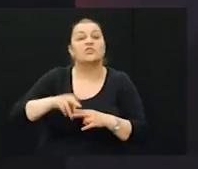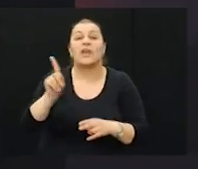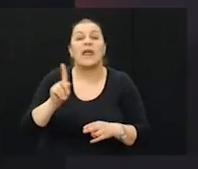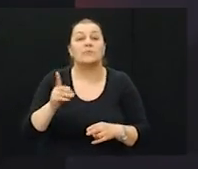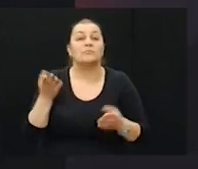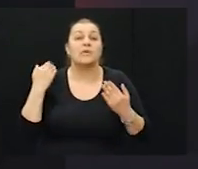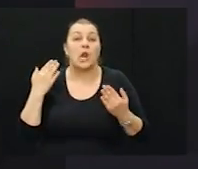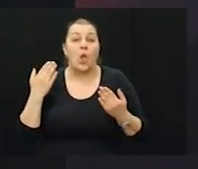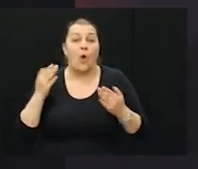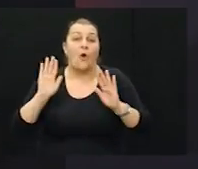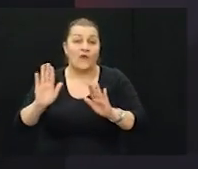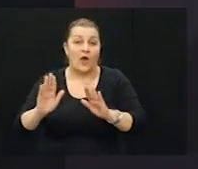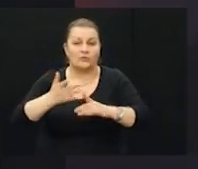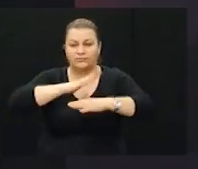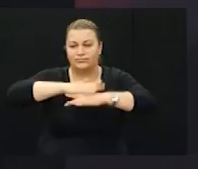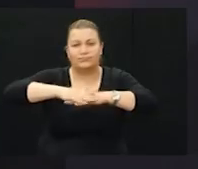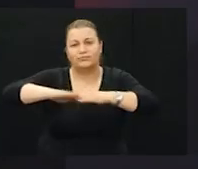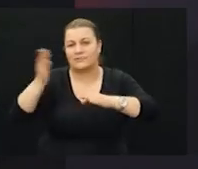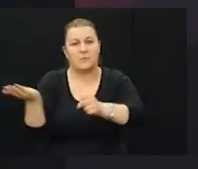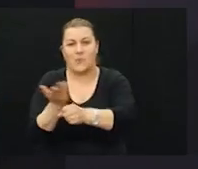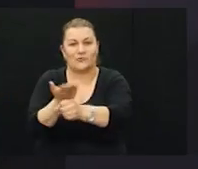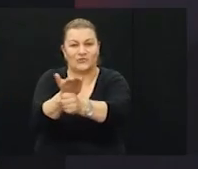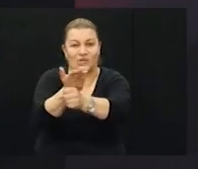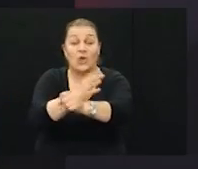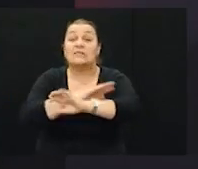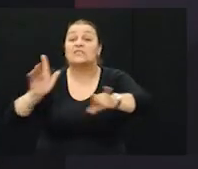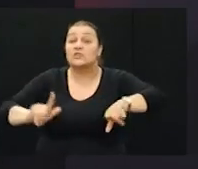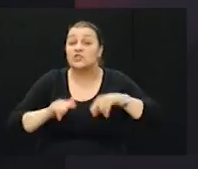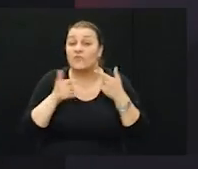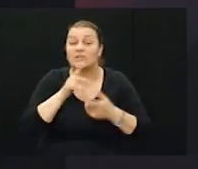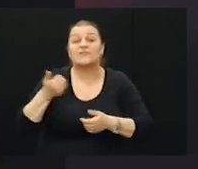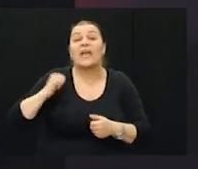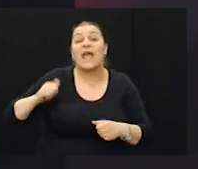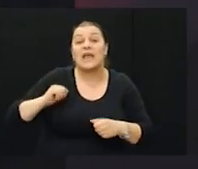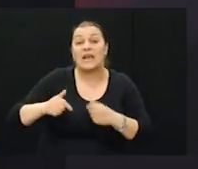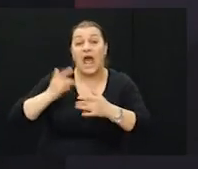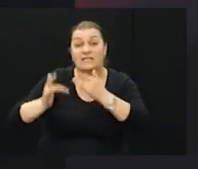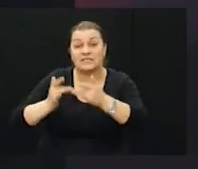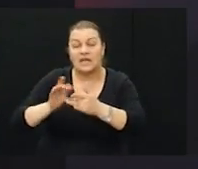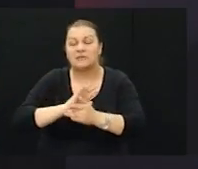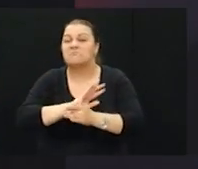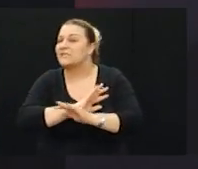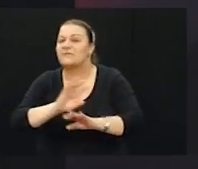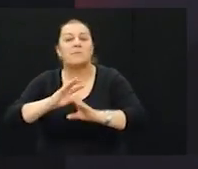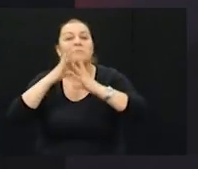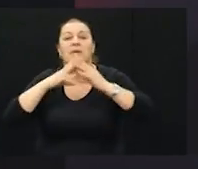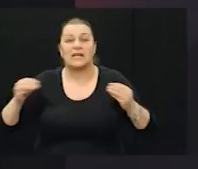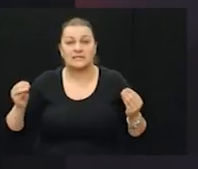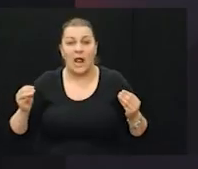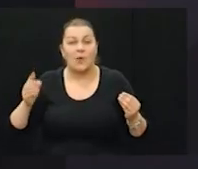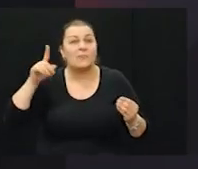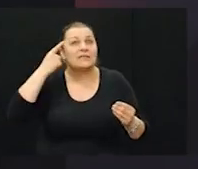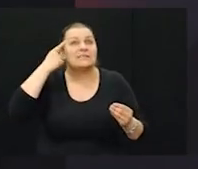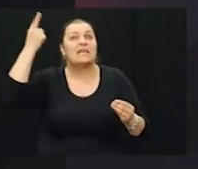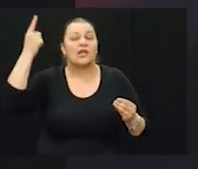bilo ono što je bilo. Svi živote, sve generacije na tom prostoru bi prestale imati iti jedan element